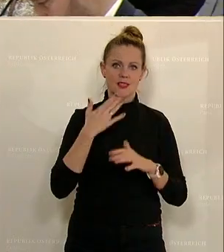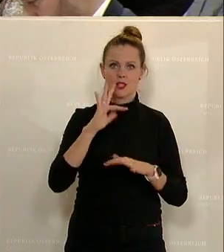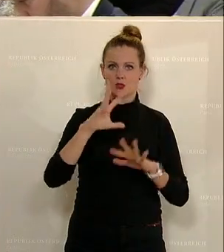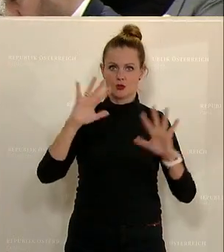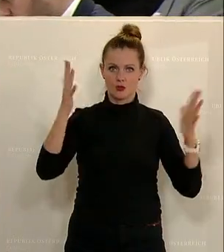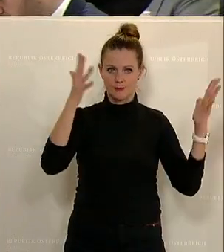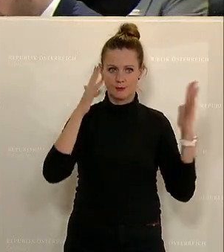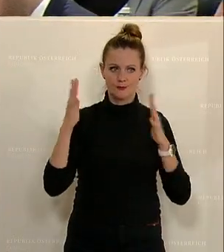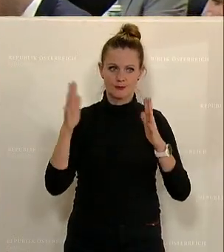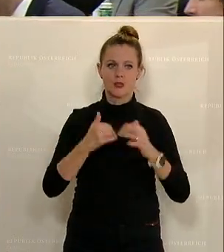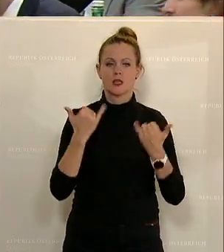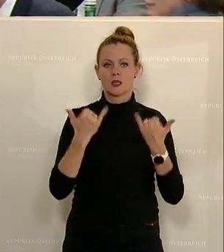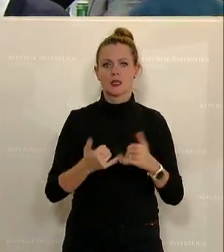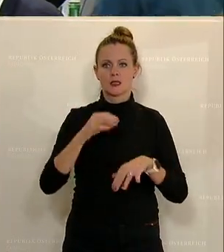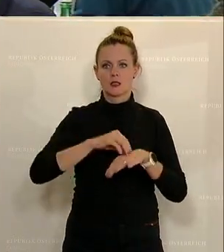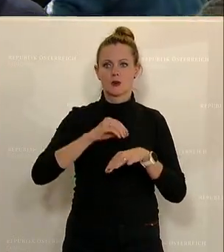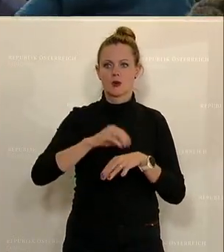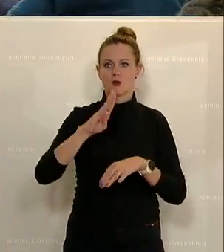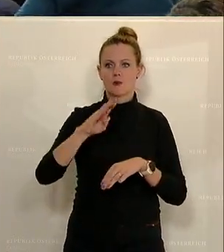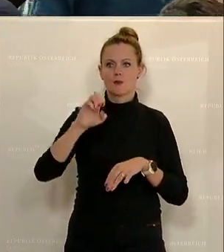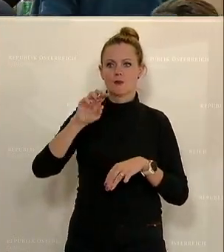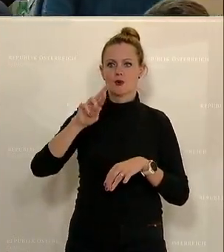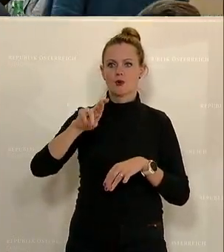So weit ist die Abgeordnete Oberaner.